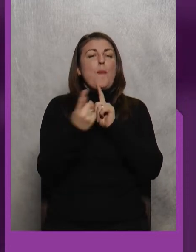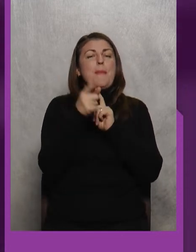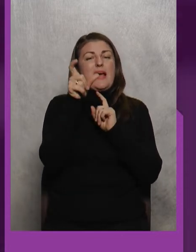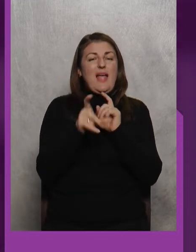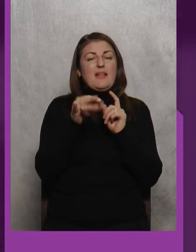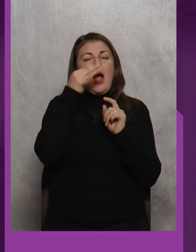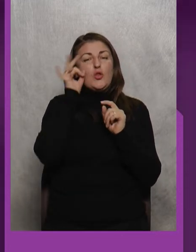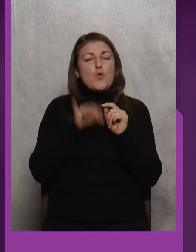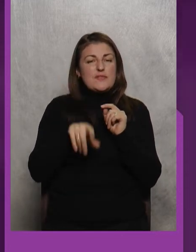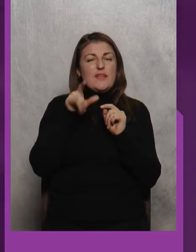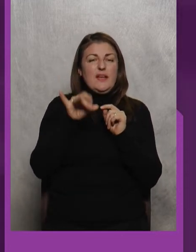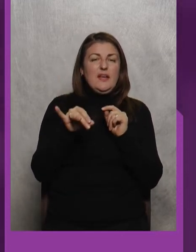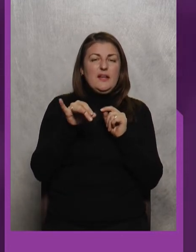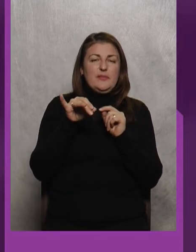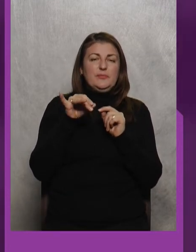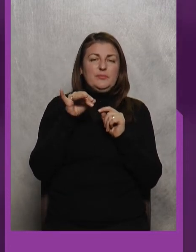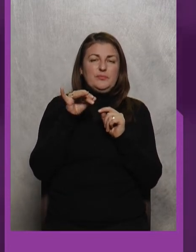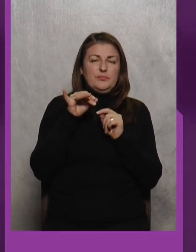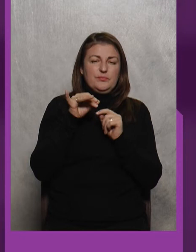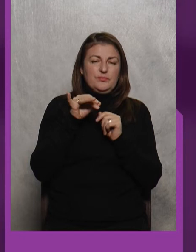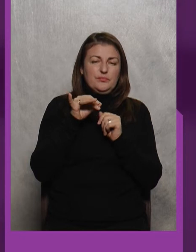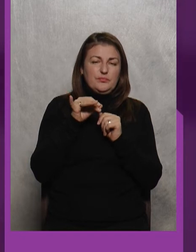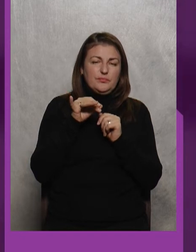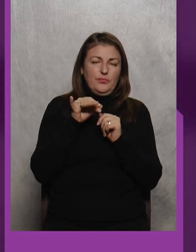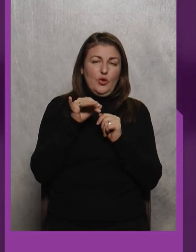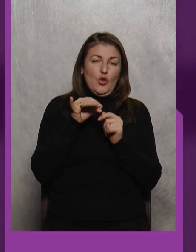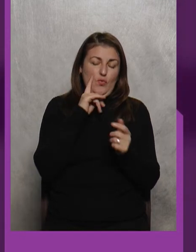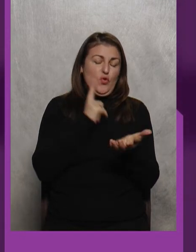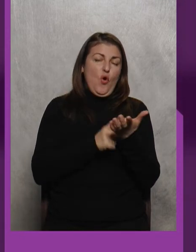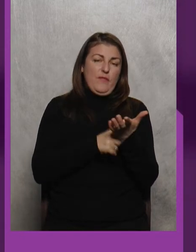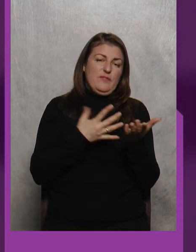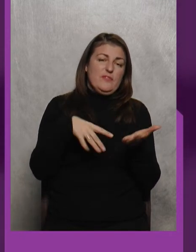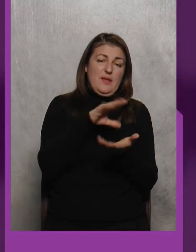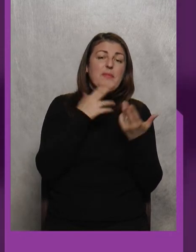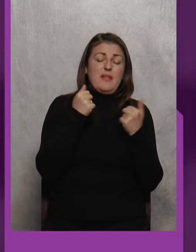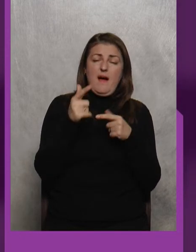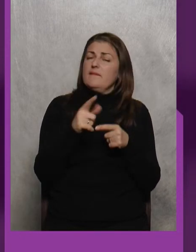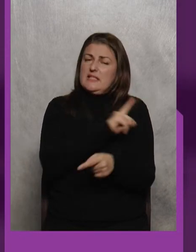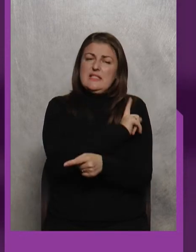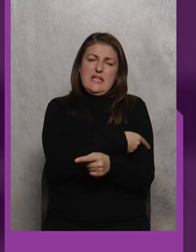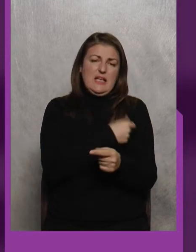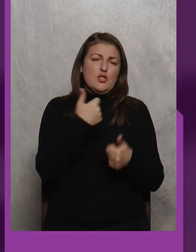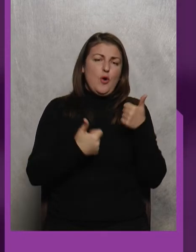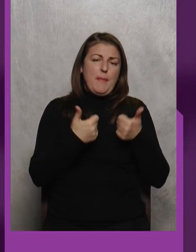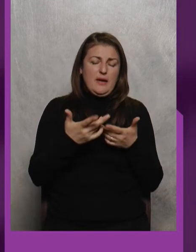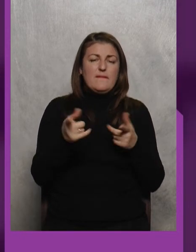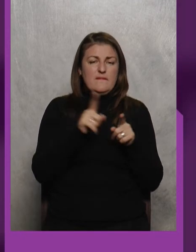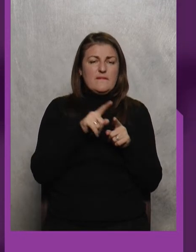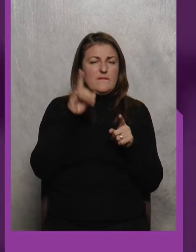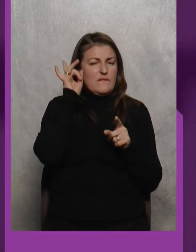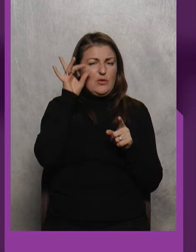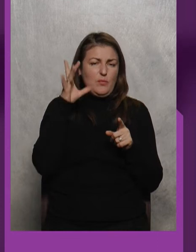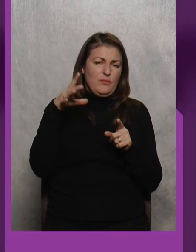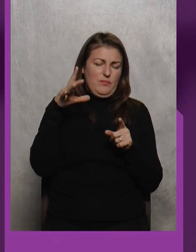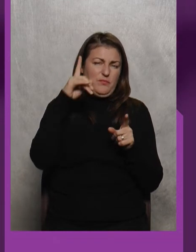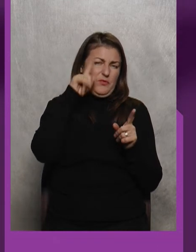так? На досвіді І довів всім Ну він сильний суперник Дідоми сильний